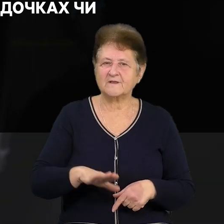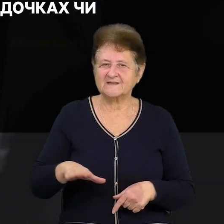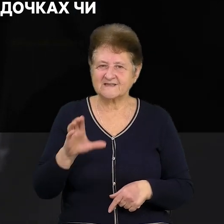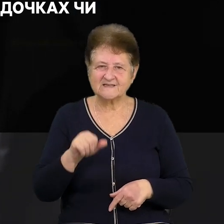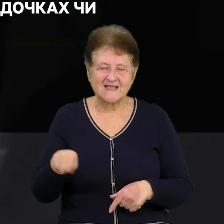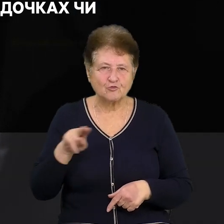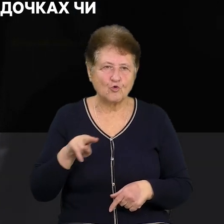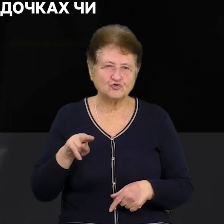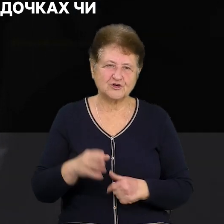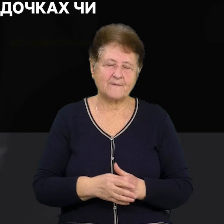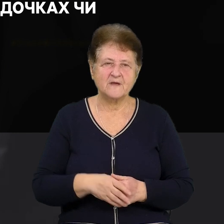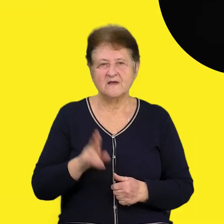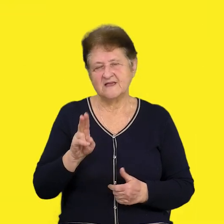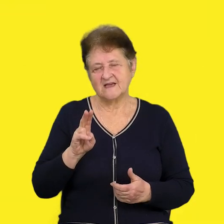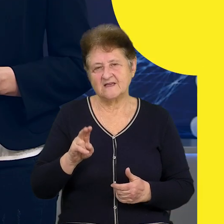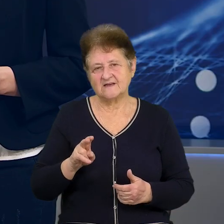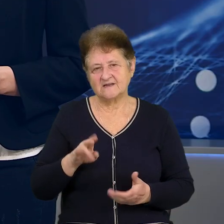соціальним закладам.